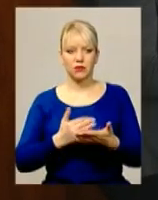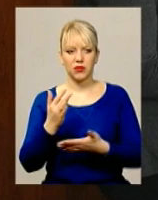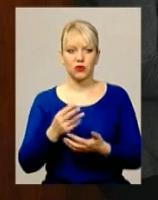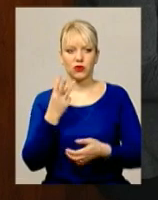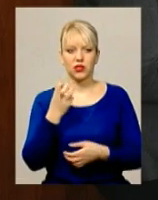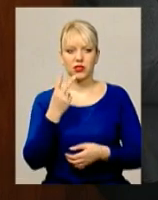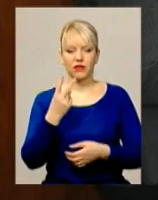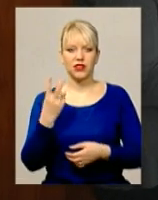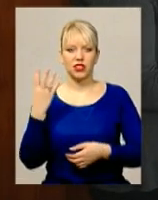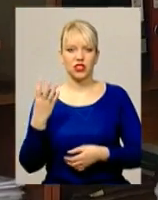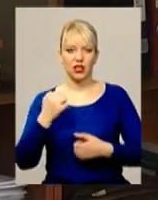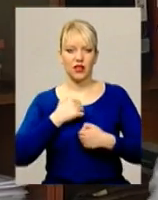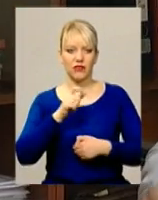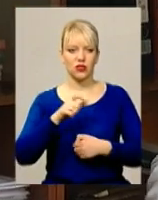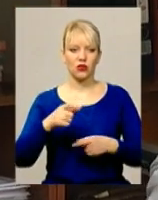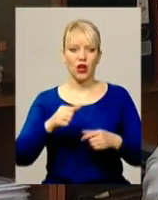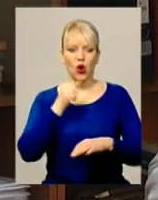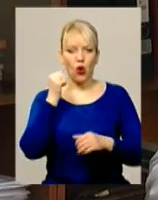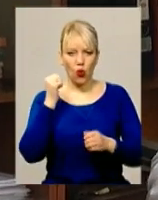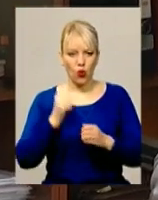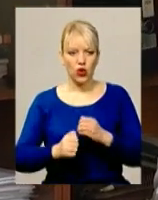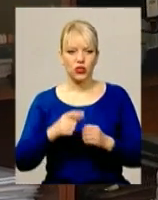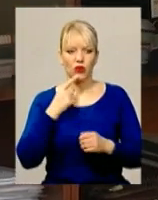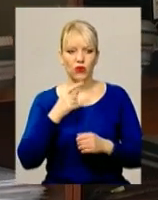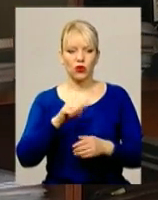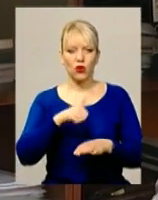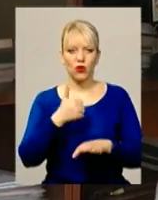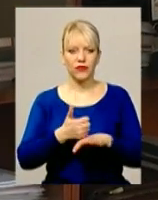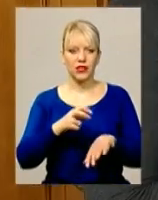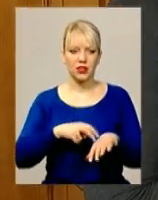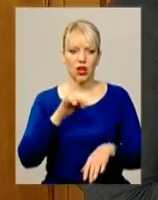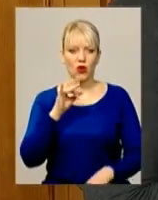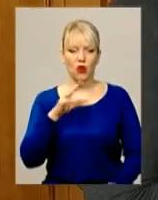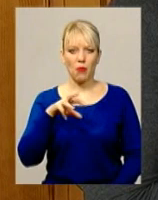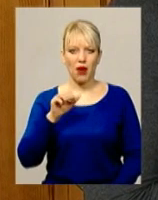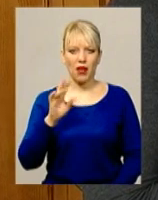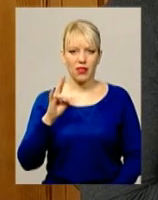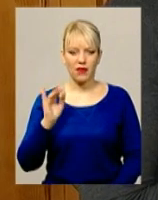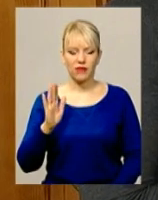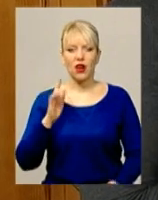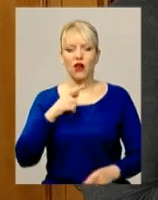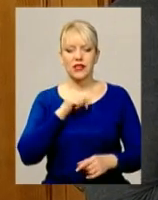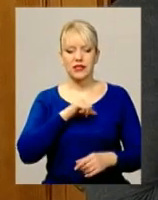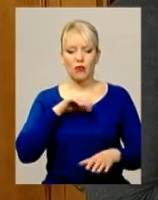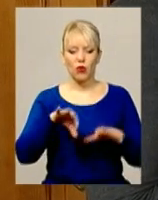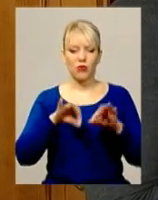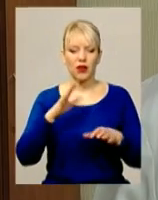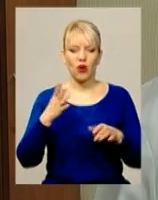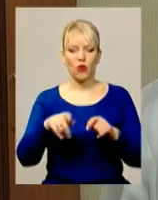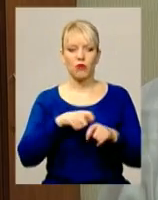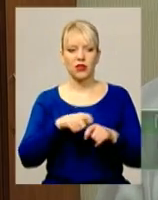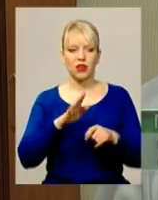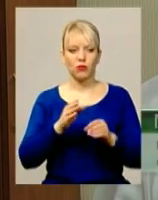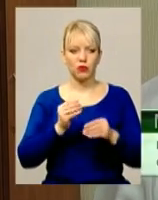військових. Кожен, переконує головний лікар стоматологічної поліклініки Микола Романів, сам обирає, з якого матеріалу буде протез.